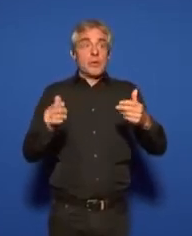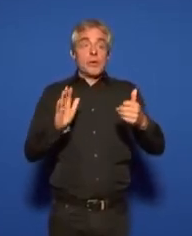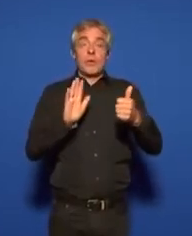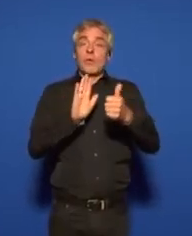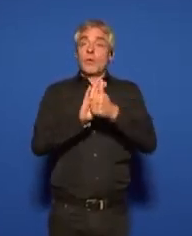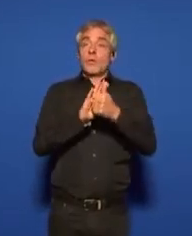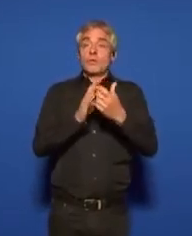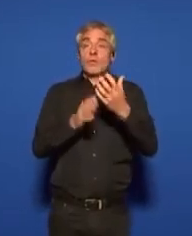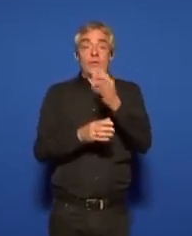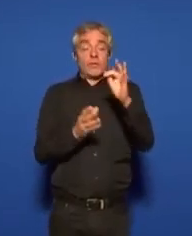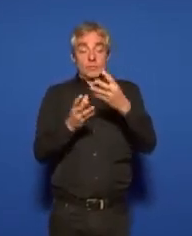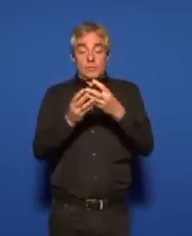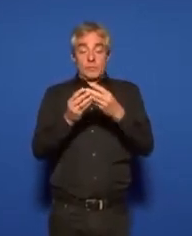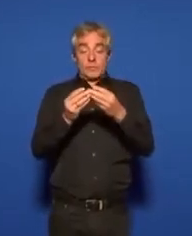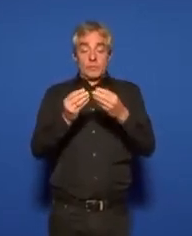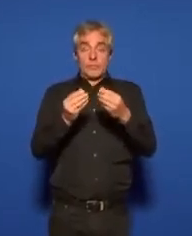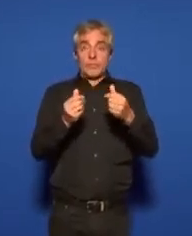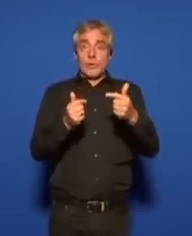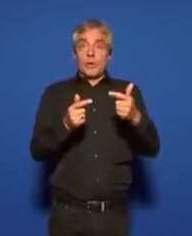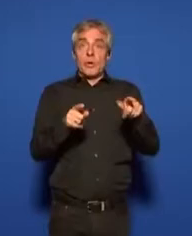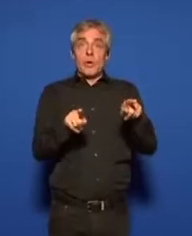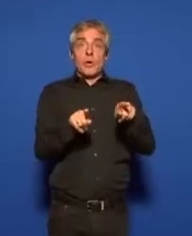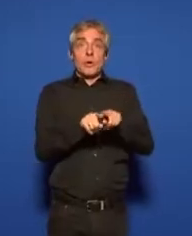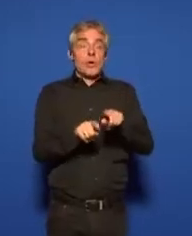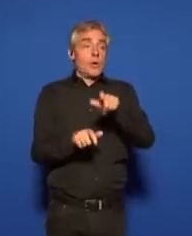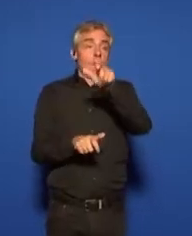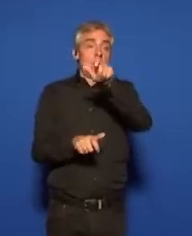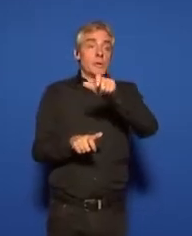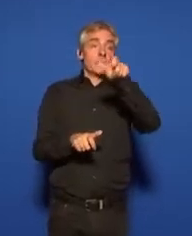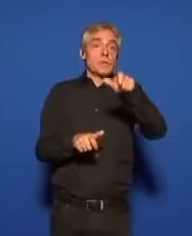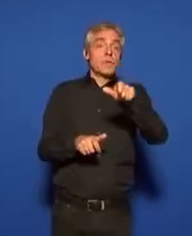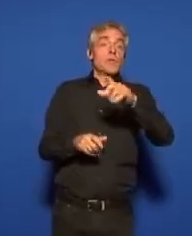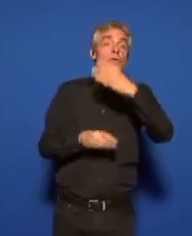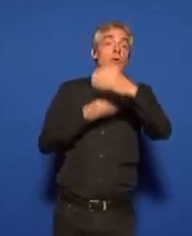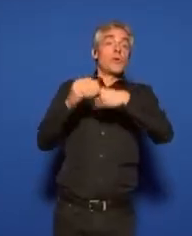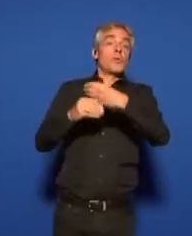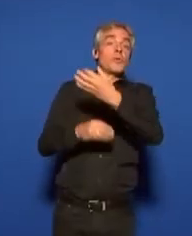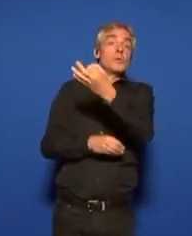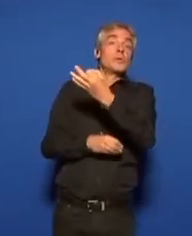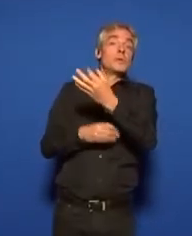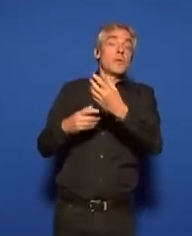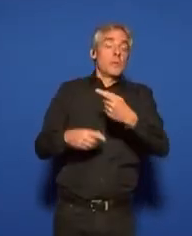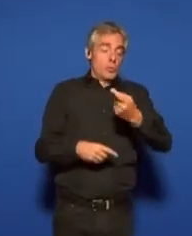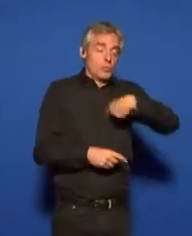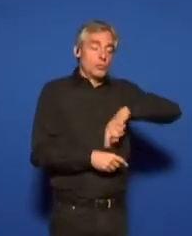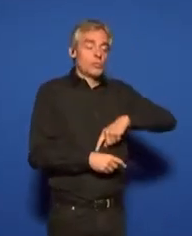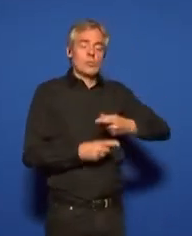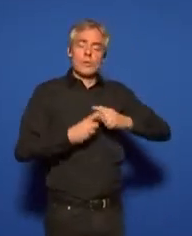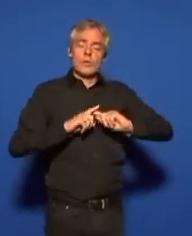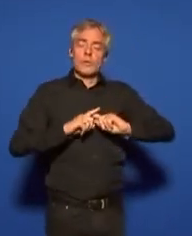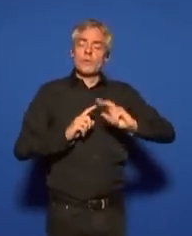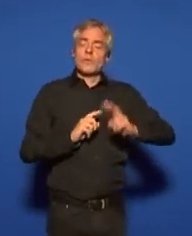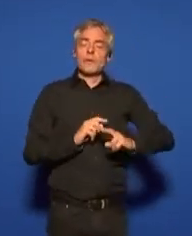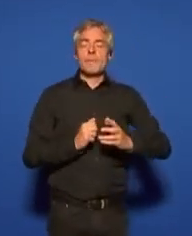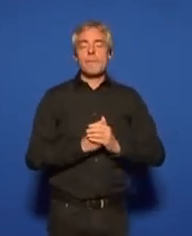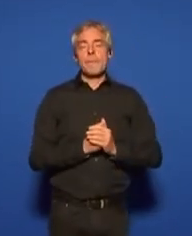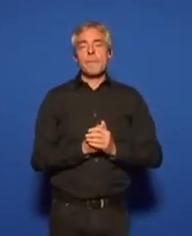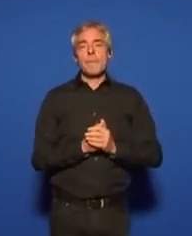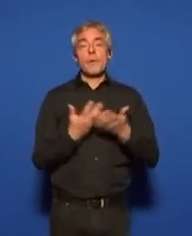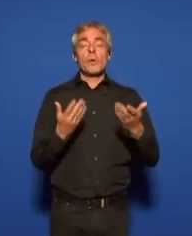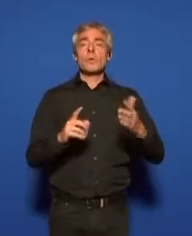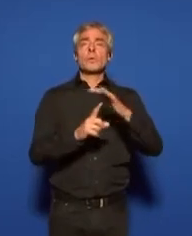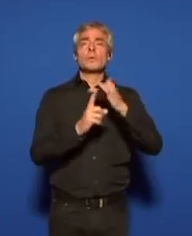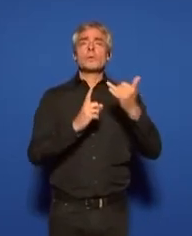tant d'intervenants dans le monde l'affirmaient. Nous, nous pensons que cette